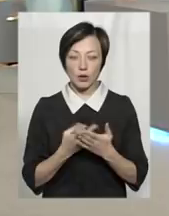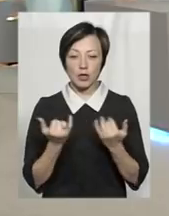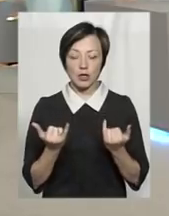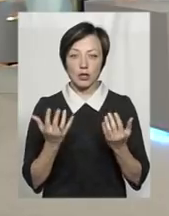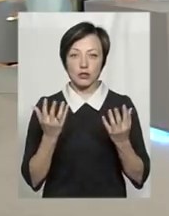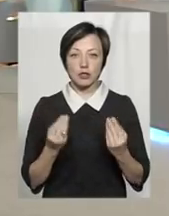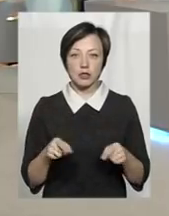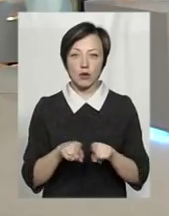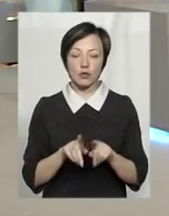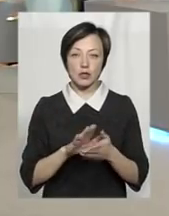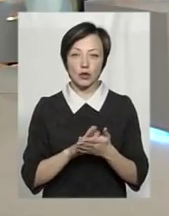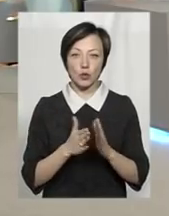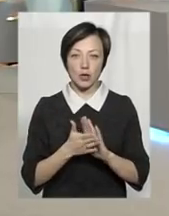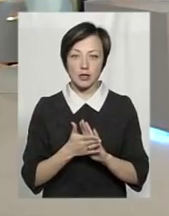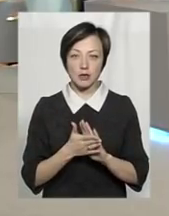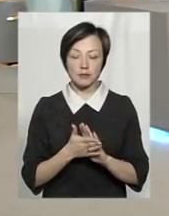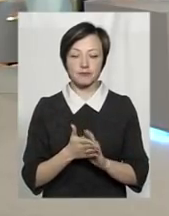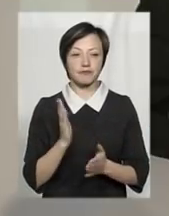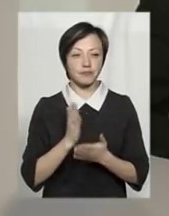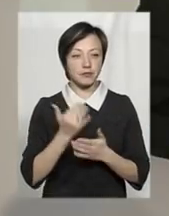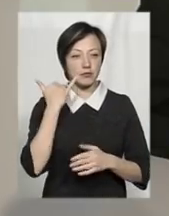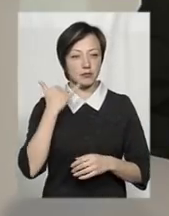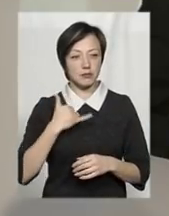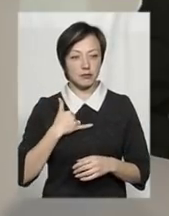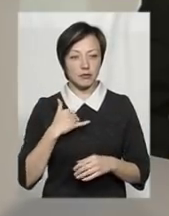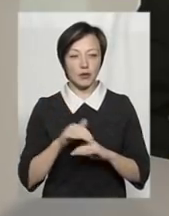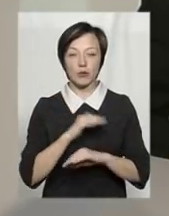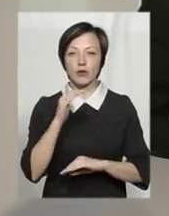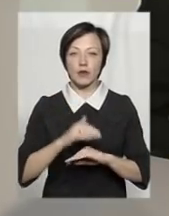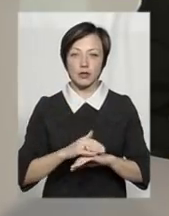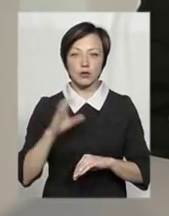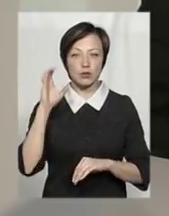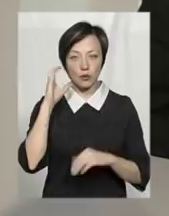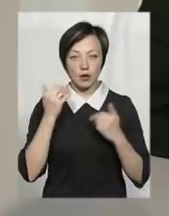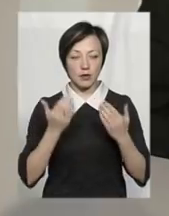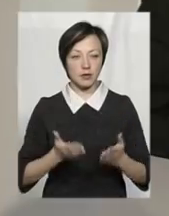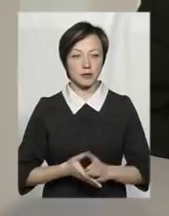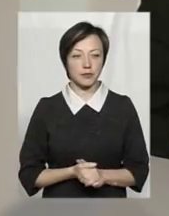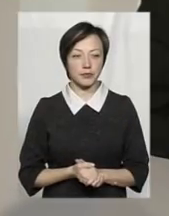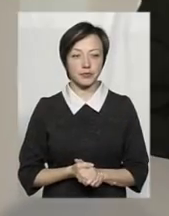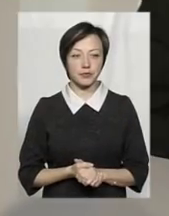даний час ось таку ситуацію. Маємо телефонний дзвінок. Доброго вечора. Назвідси, будь ласка.